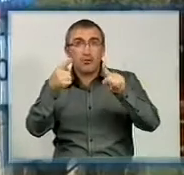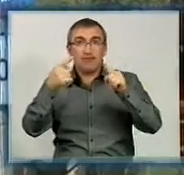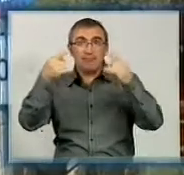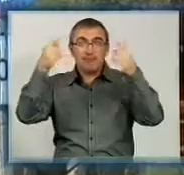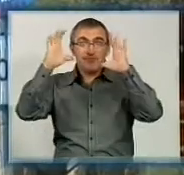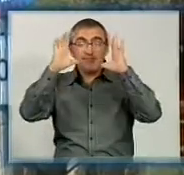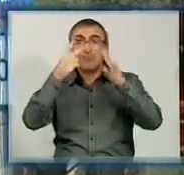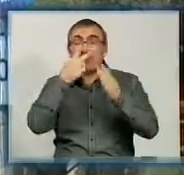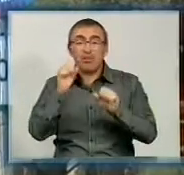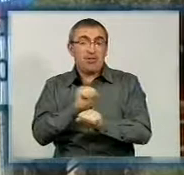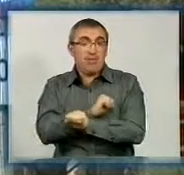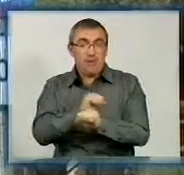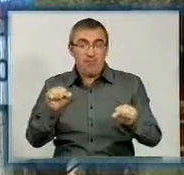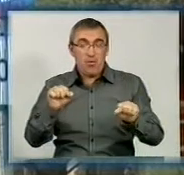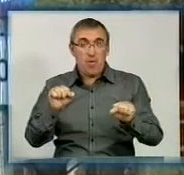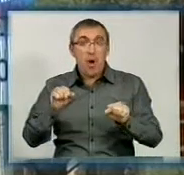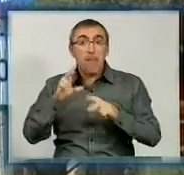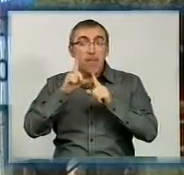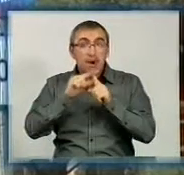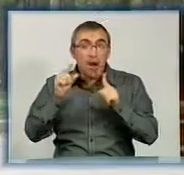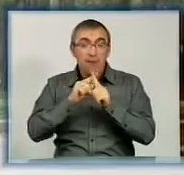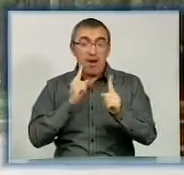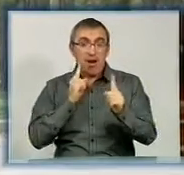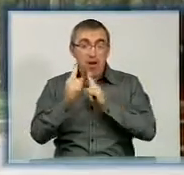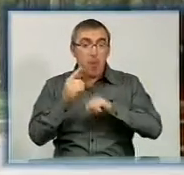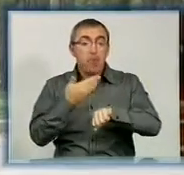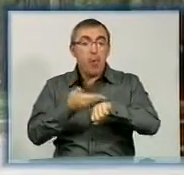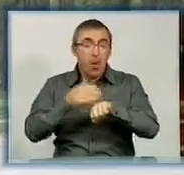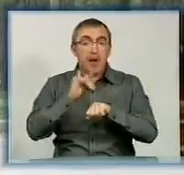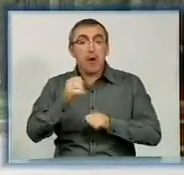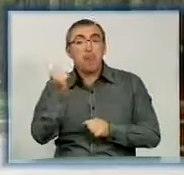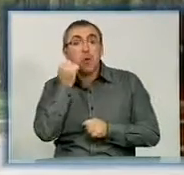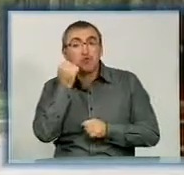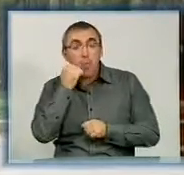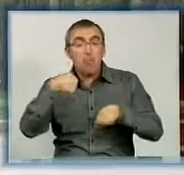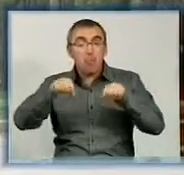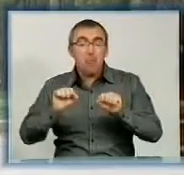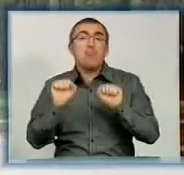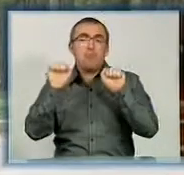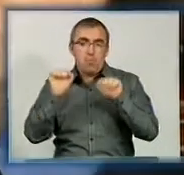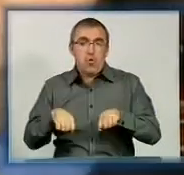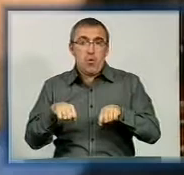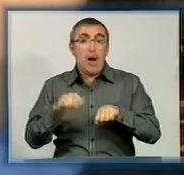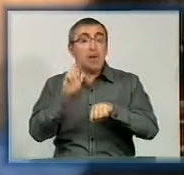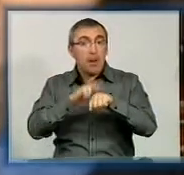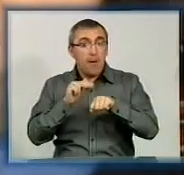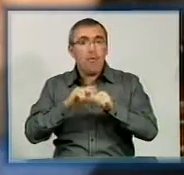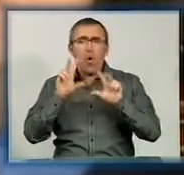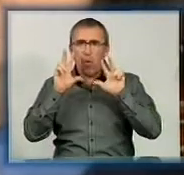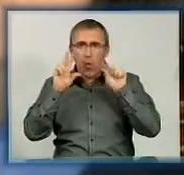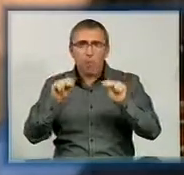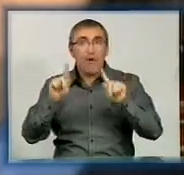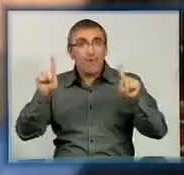показчиках не можна, то за правилами дорожнього руху їздити по Полтавській та Московській мотоциклістам поки можна. Втім, доївці обіцяють відновити